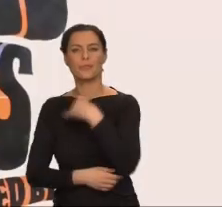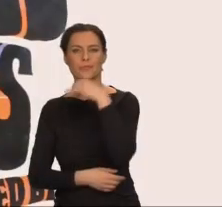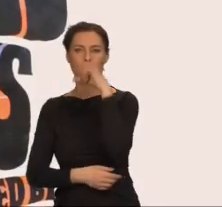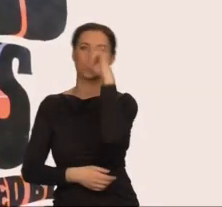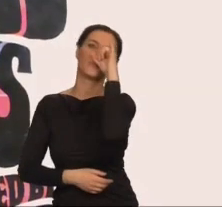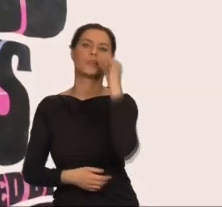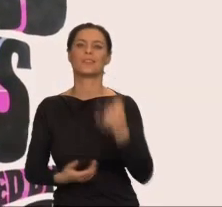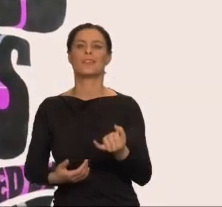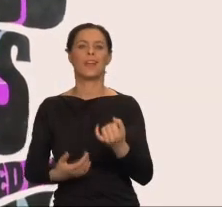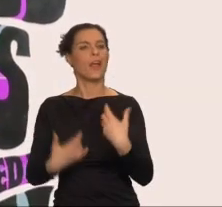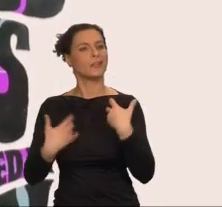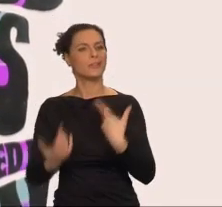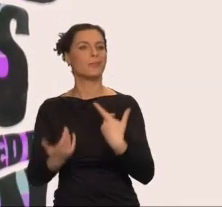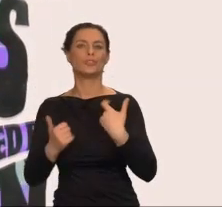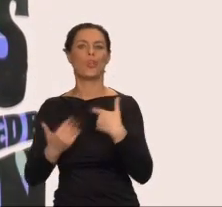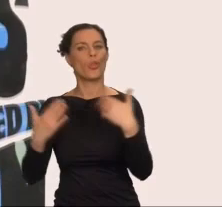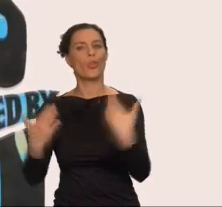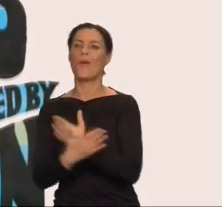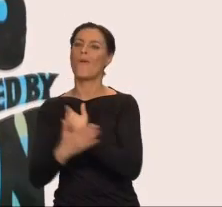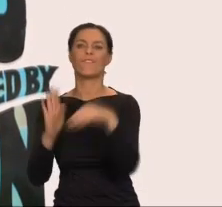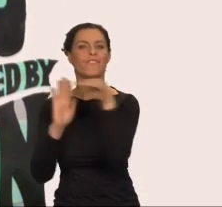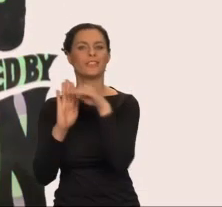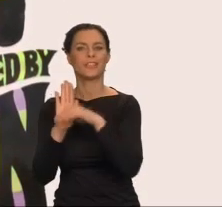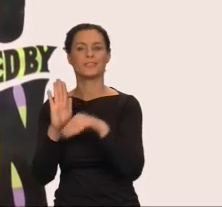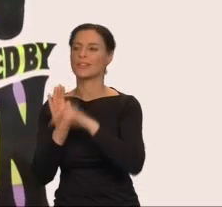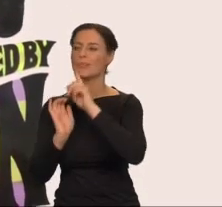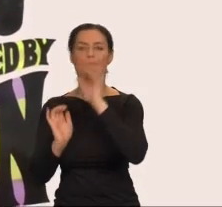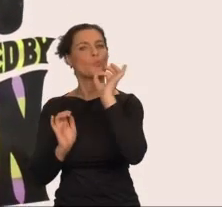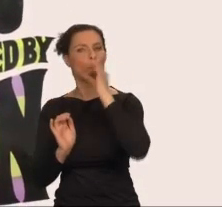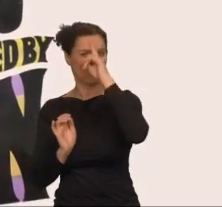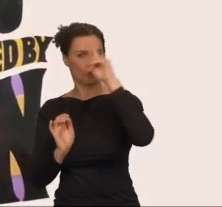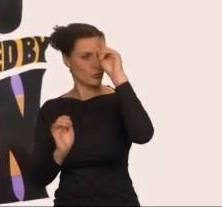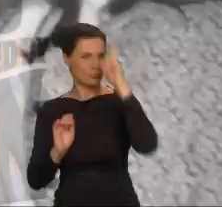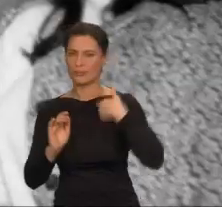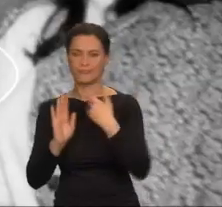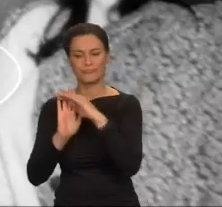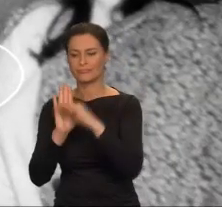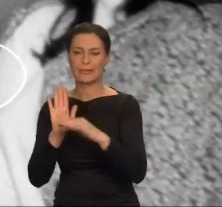Chcieliśmy dyktować warunki. Gromada młodych radykałów.